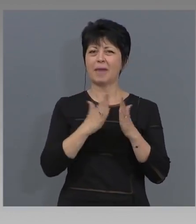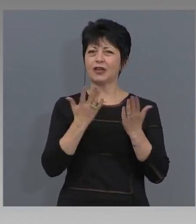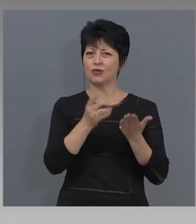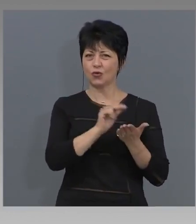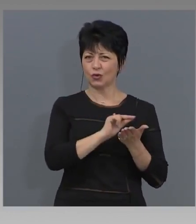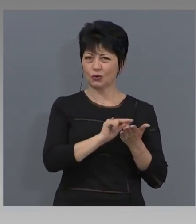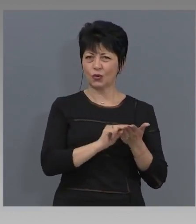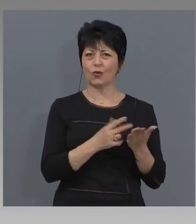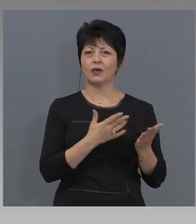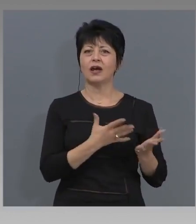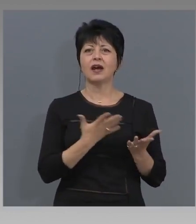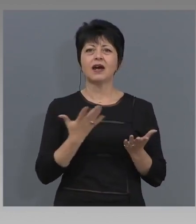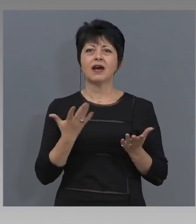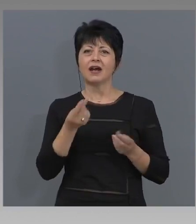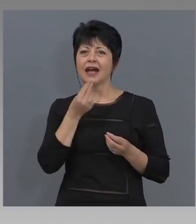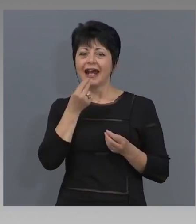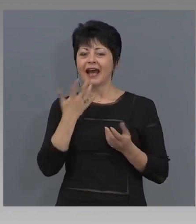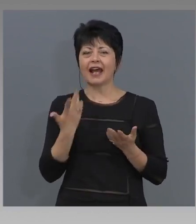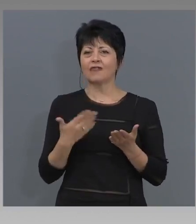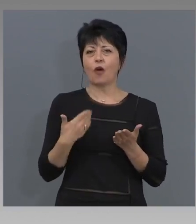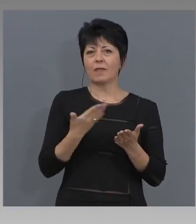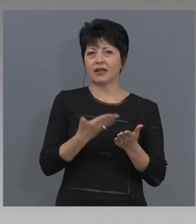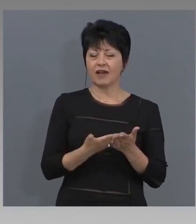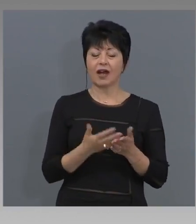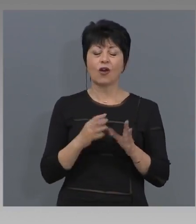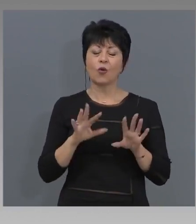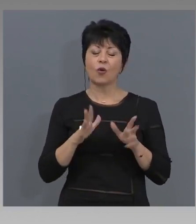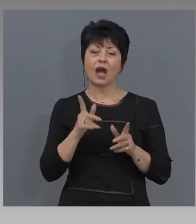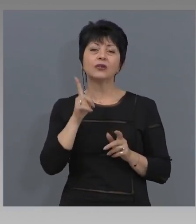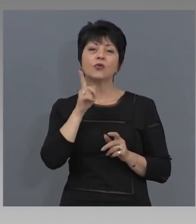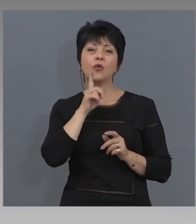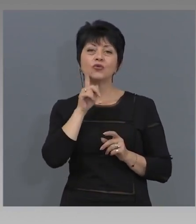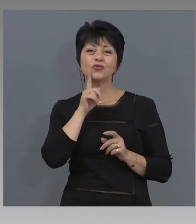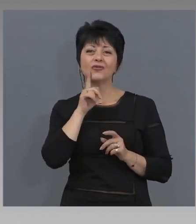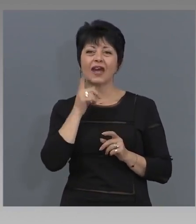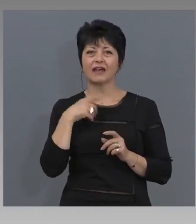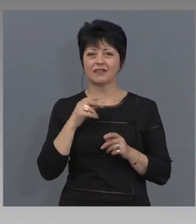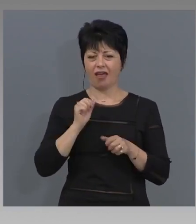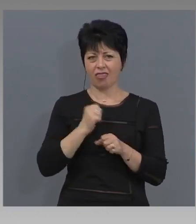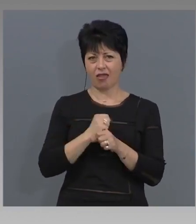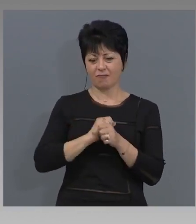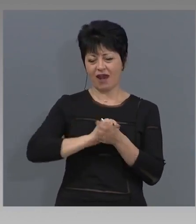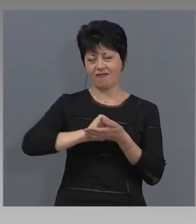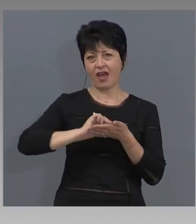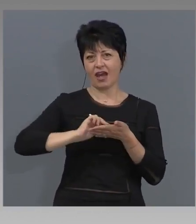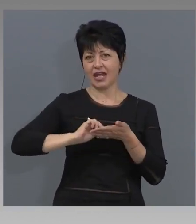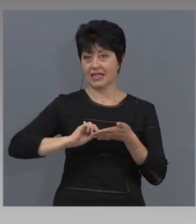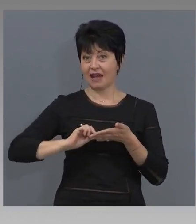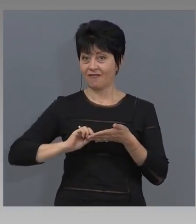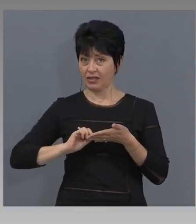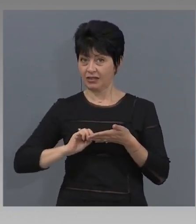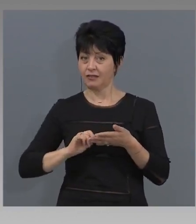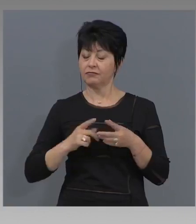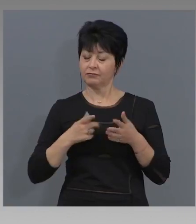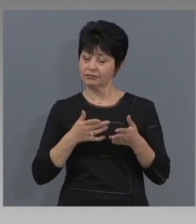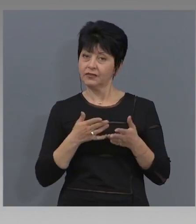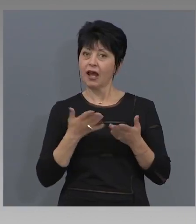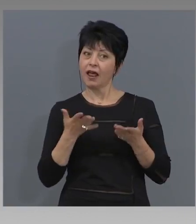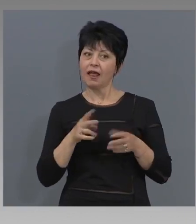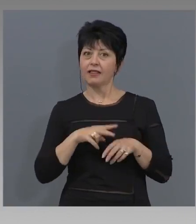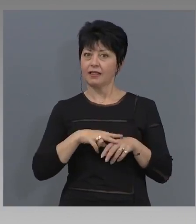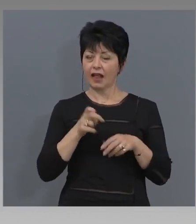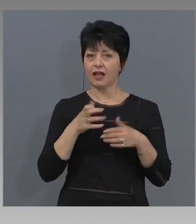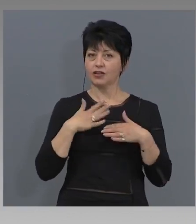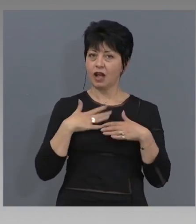предлага. Защото когато човек влезе вътре и си резервира почивката, той трябва да знае какво получава. Така че да, ще има и такава